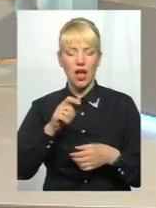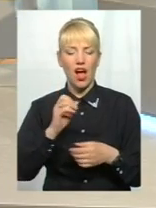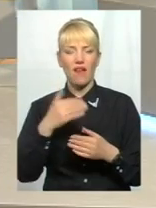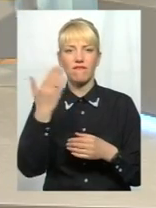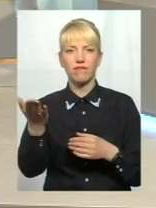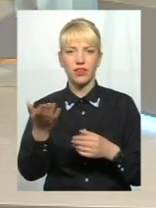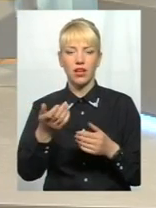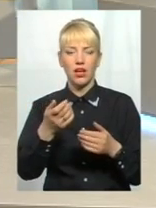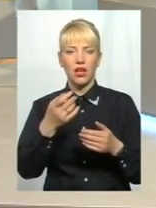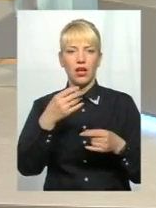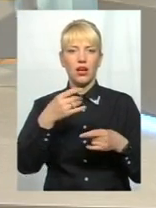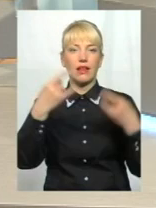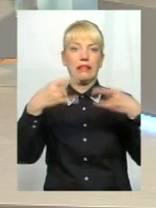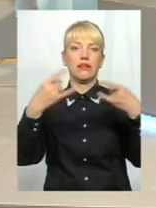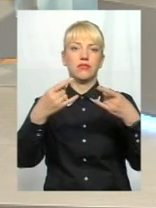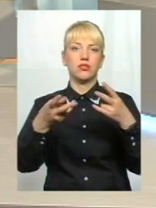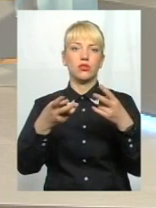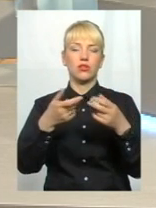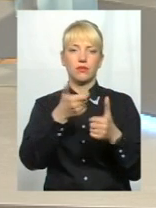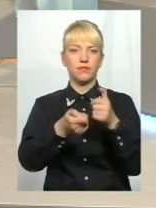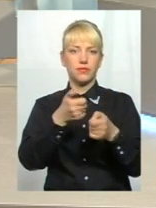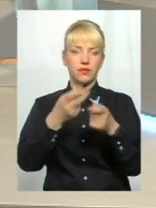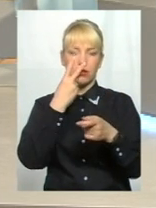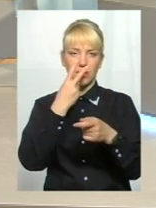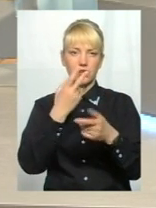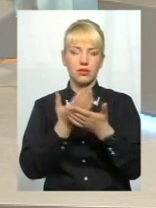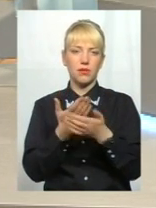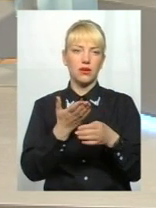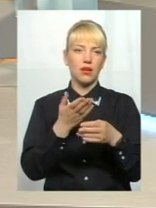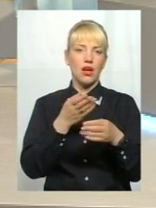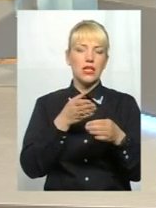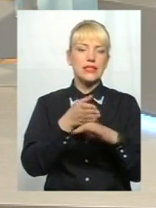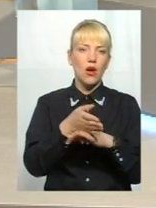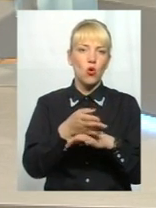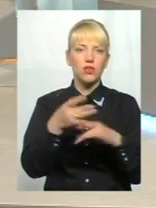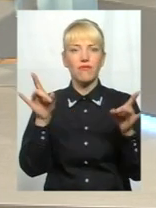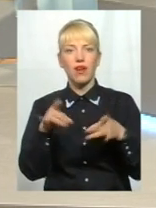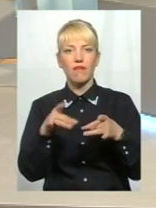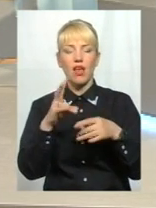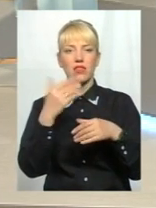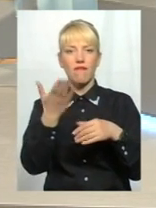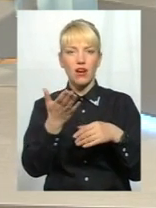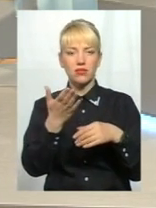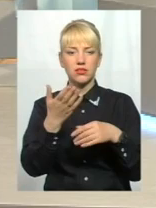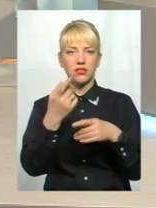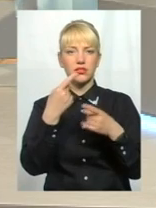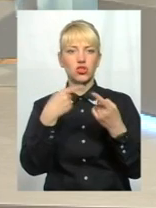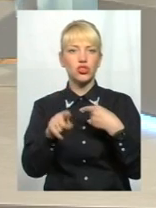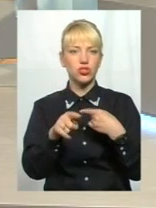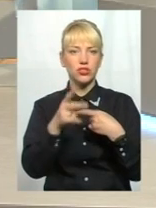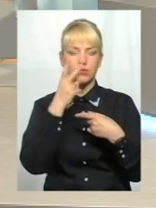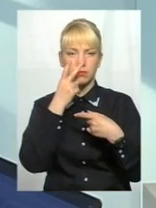переключаєте канали, або заходити, я знаю, в кафе, там, і так далі, і на вас навалюється, як я недавно